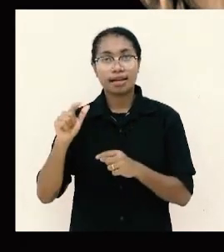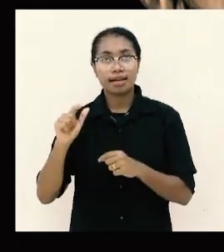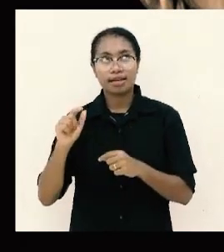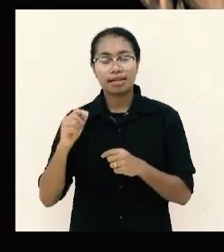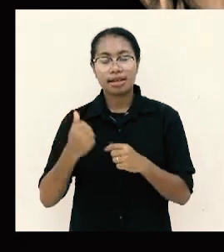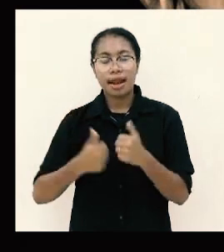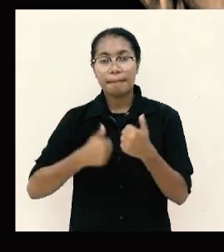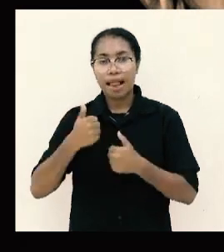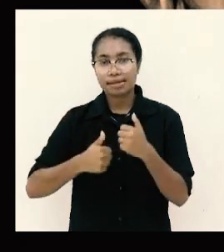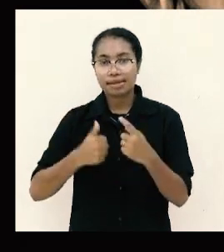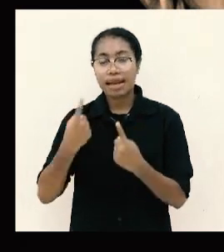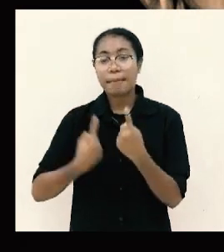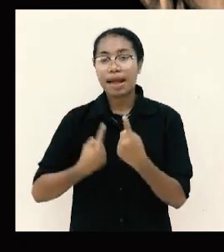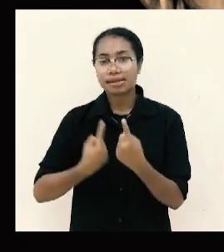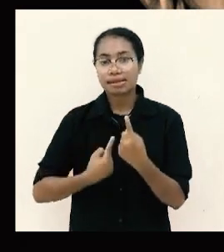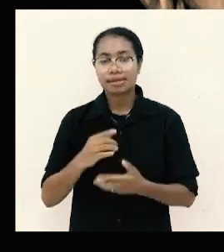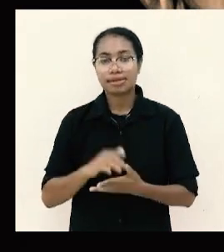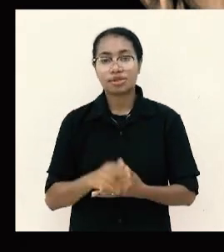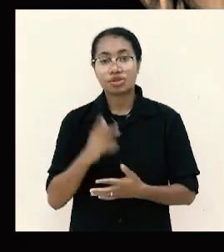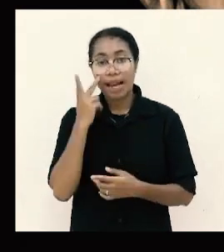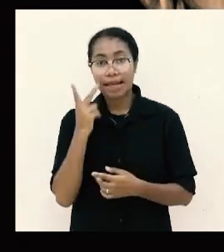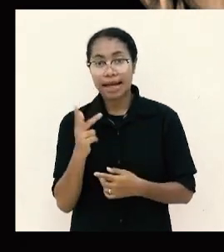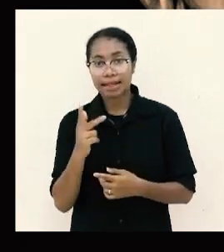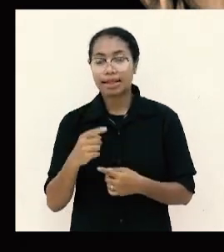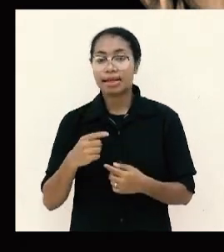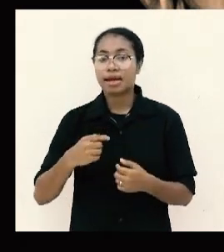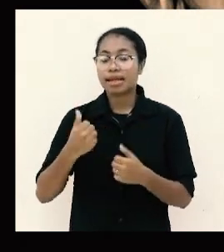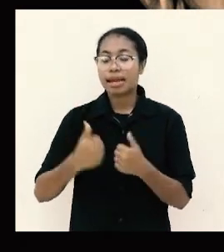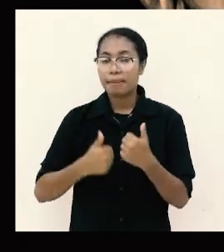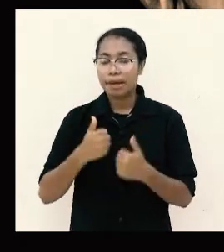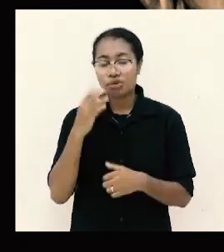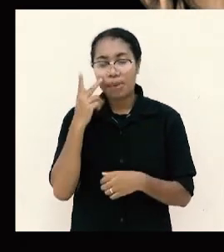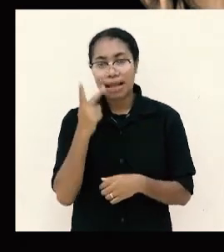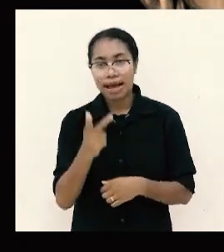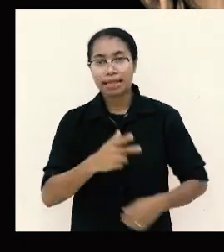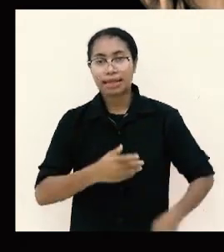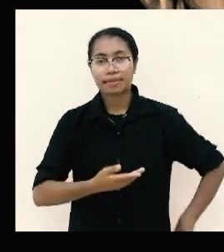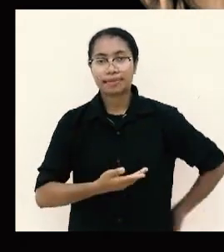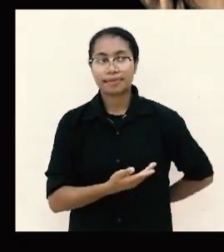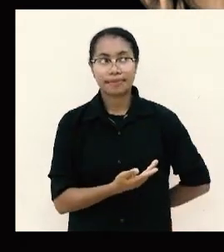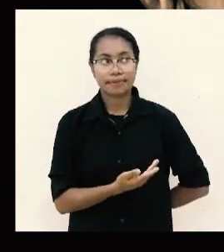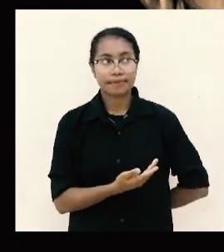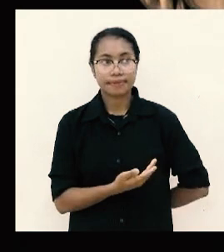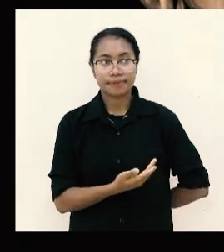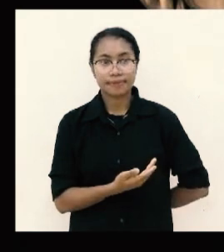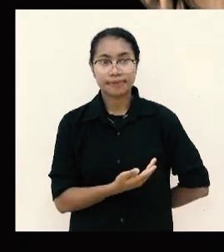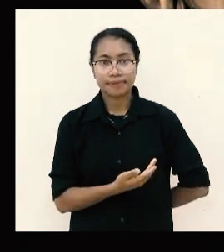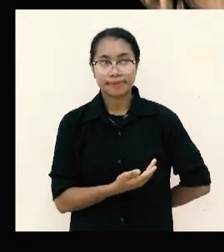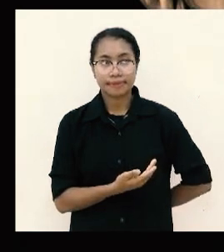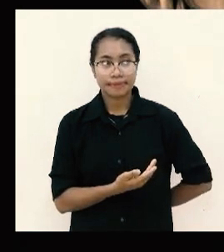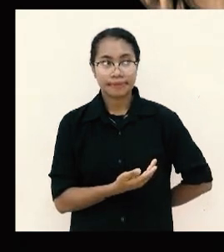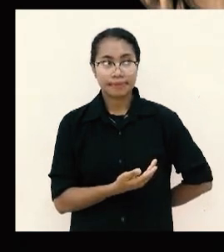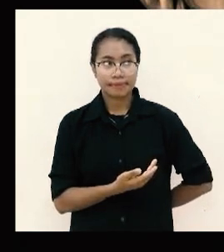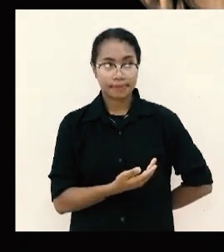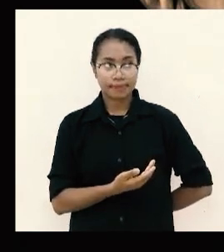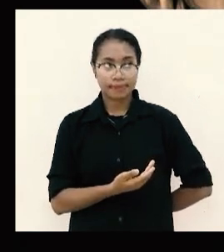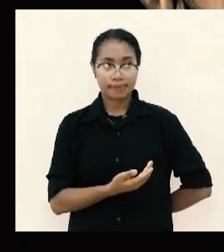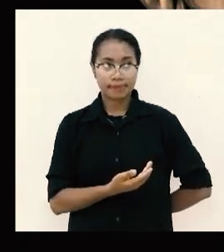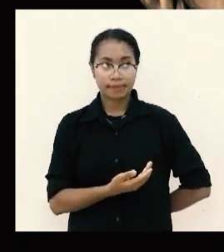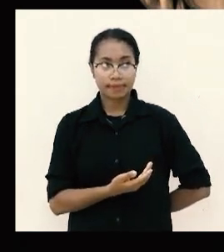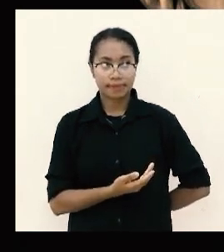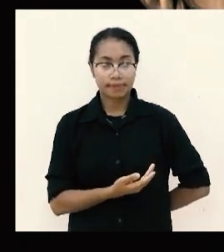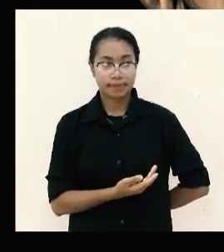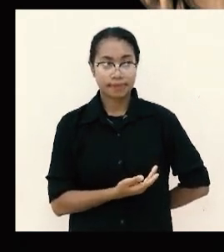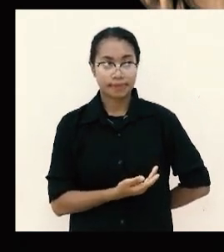satu-dua kali mengirimkan bantuan kepadaku sudah satu-dua kali kalau dua tambah dengan sekarang itu